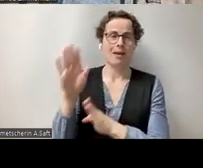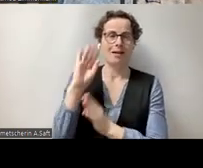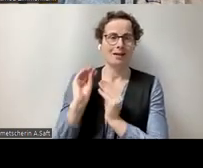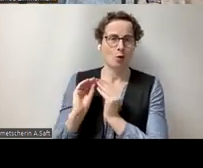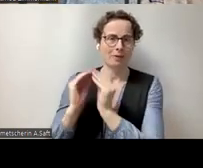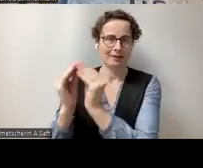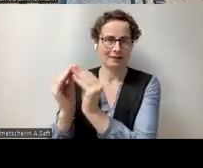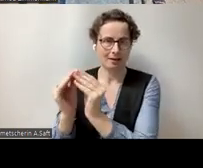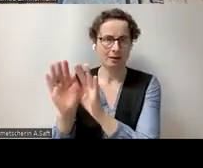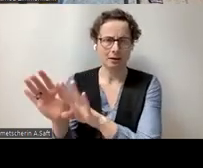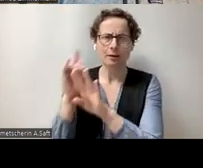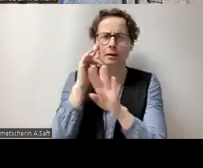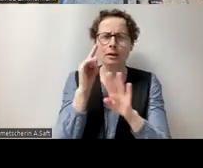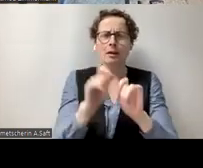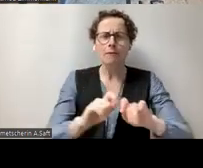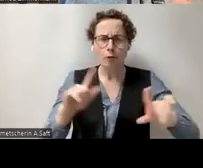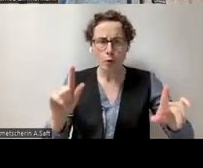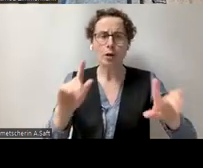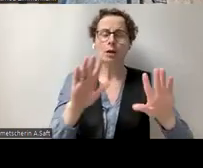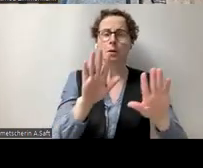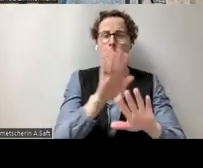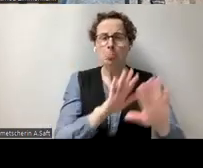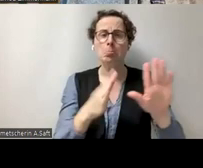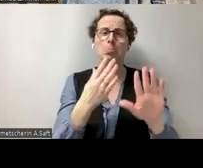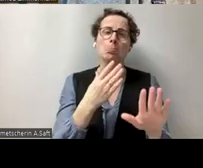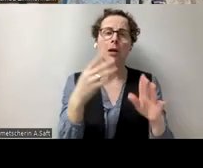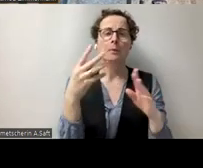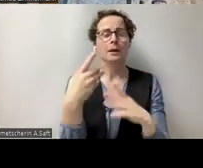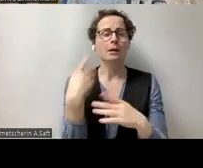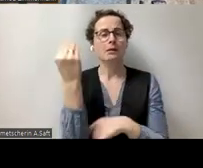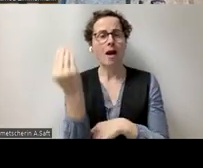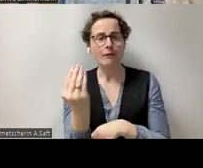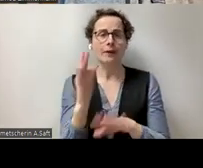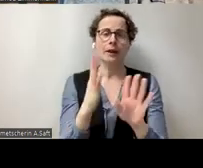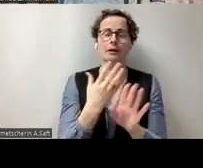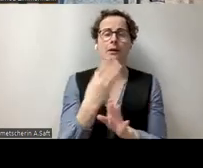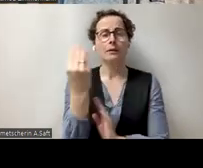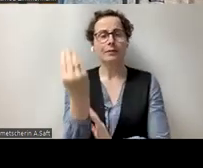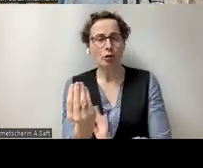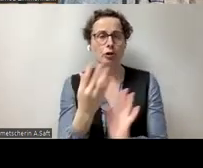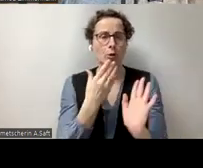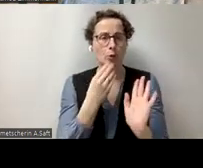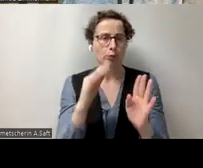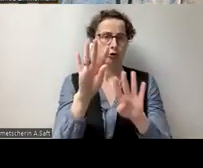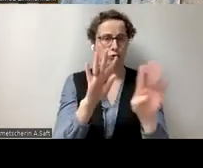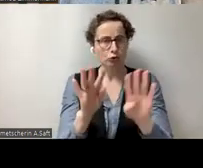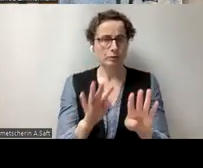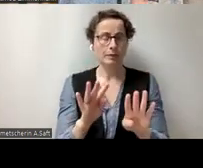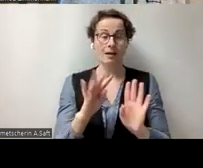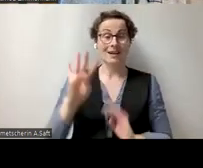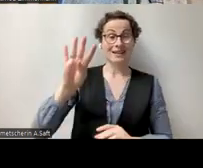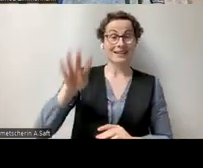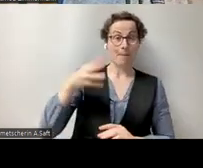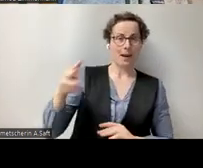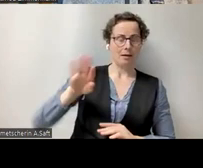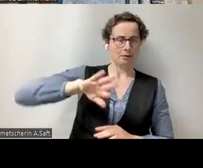bekannt, wenn wir Folien machen, dann möchten wir es möglichst grafisch machen. Dann möchten wir es schön darstellen. Zu Tabellen komme ich dann noch.